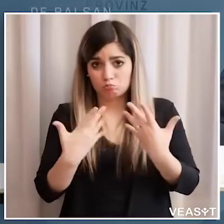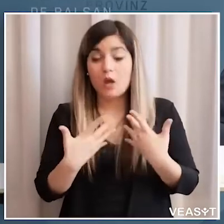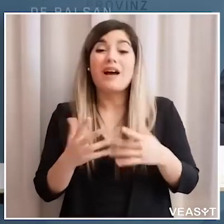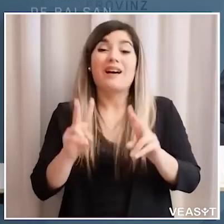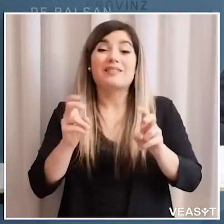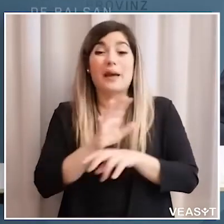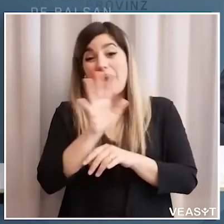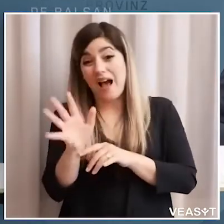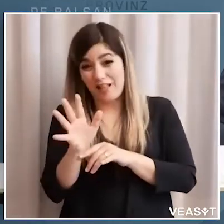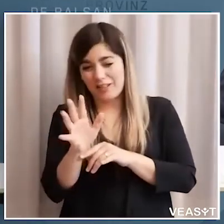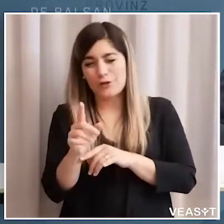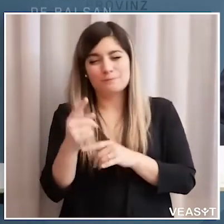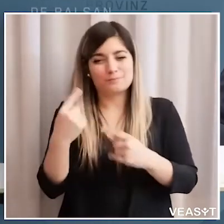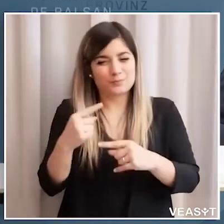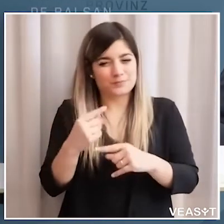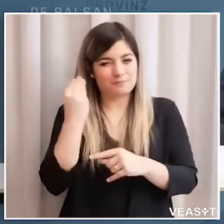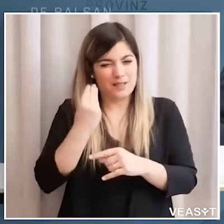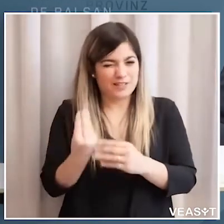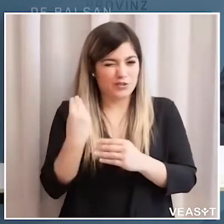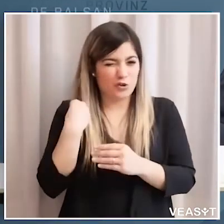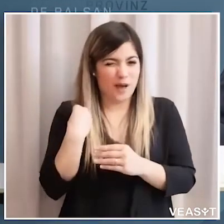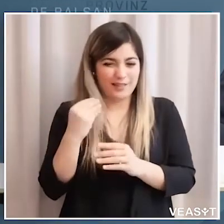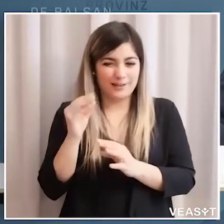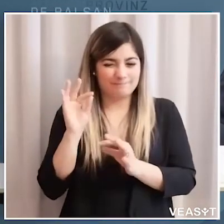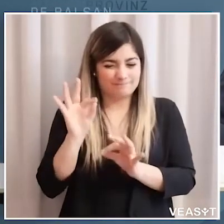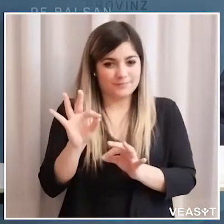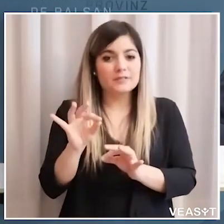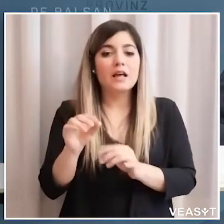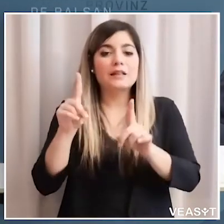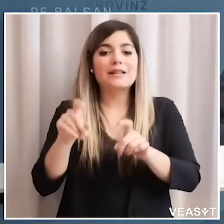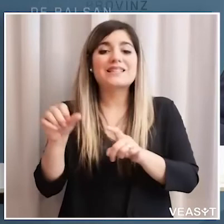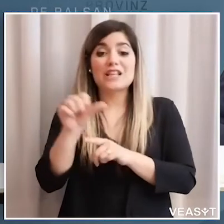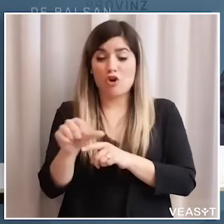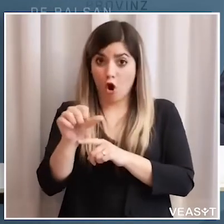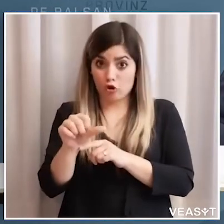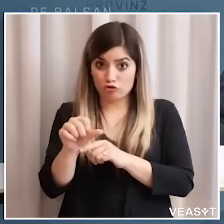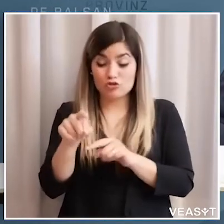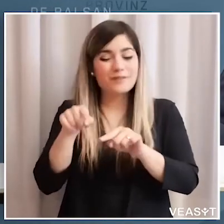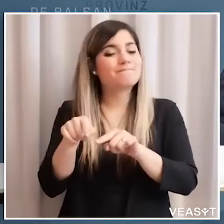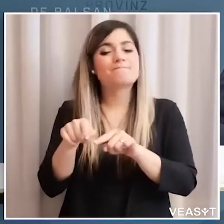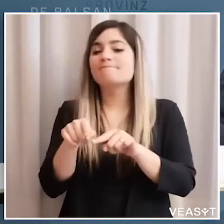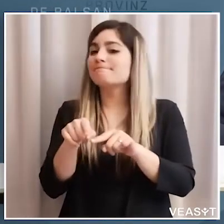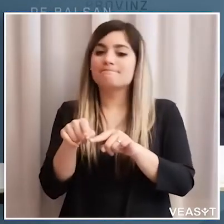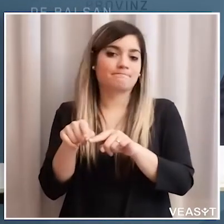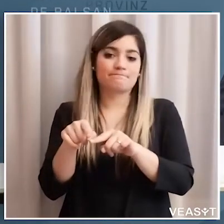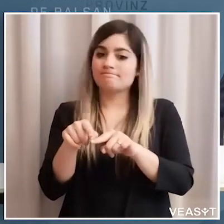poi c l'altro tema e credo che sia stato questo l'oggetto della domanda dei cosiddetti test serologici che invece non